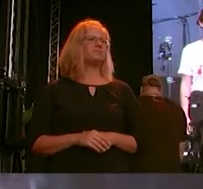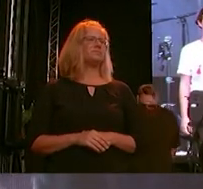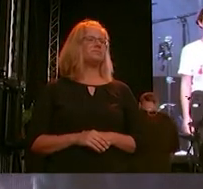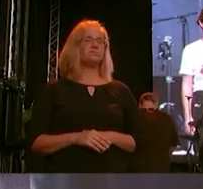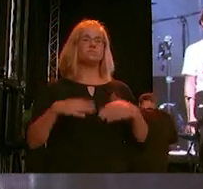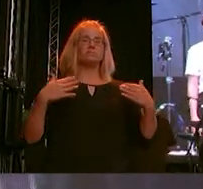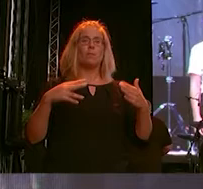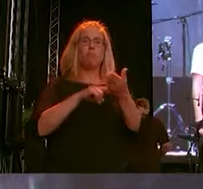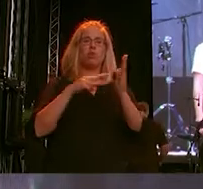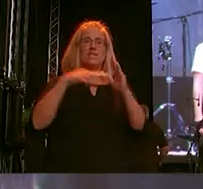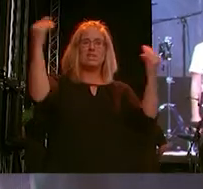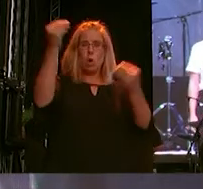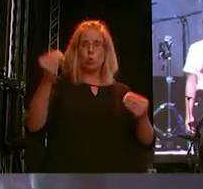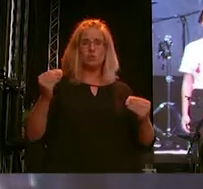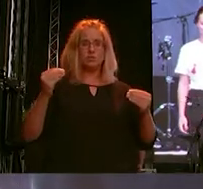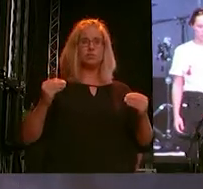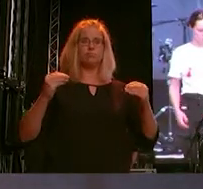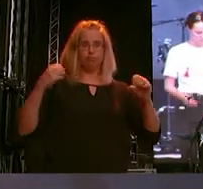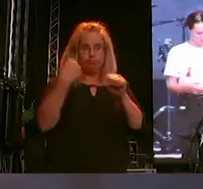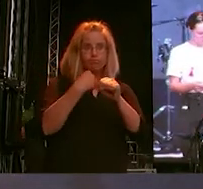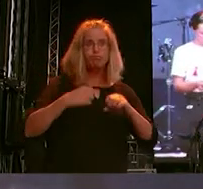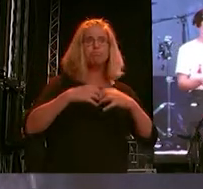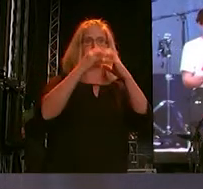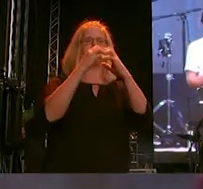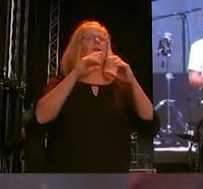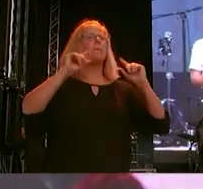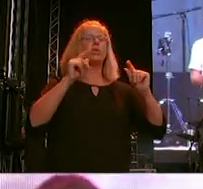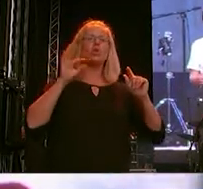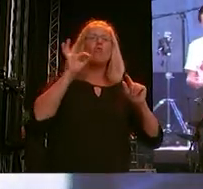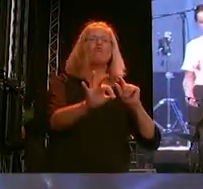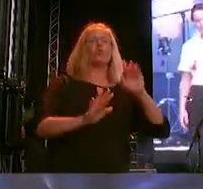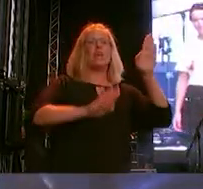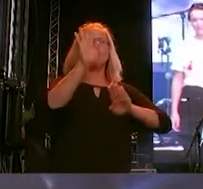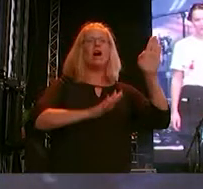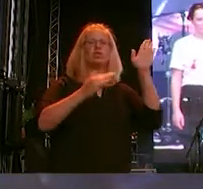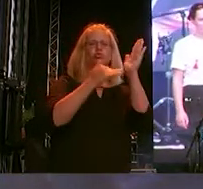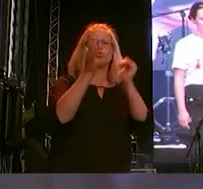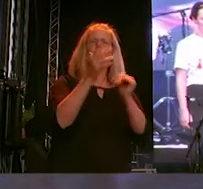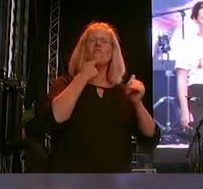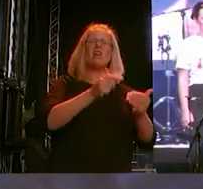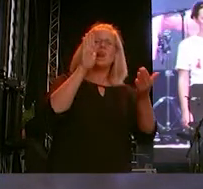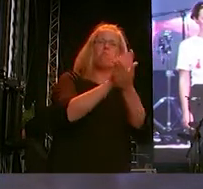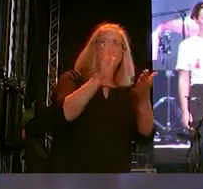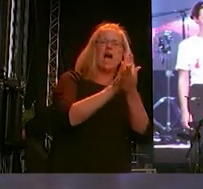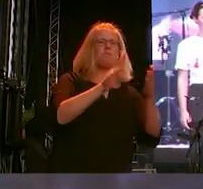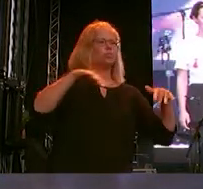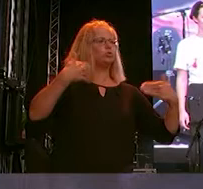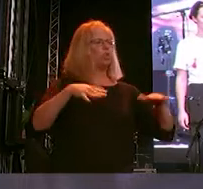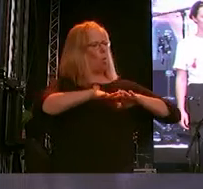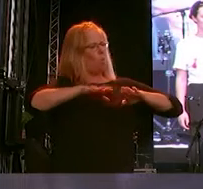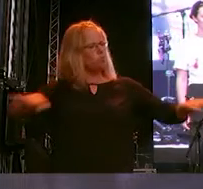Und politische Kunst zu machen heißt auch, für demokratische Strukturen zu kämpfen und das nicht auf einer Bühne darzustellen oder im